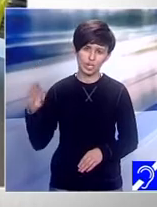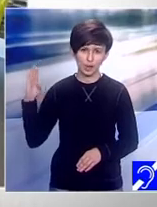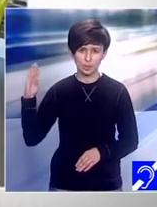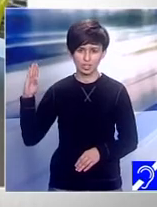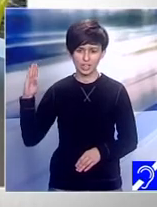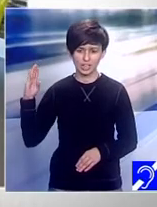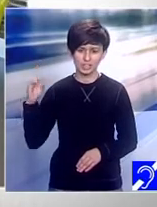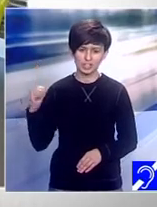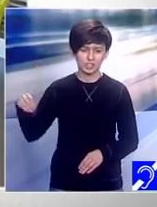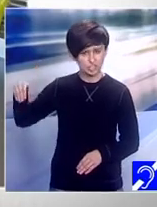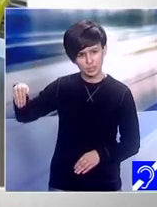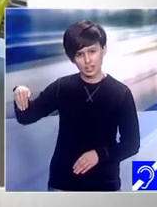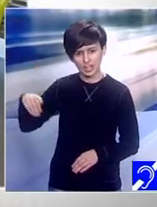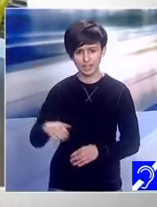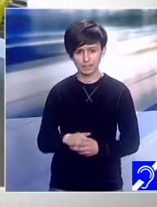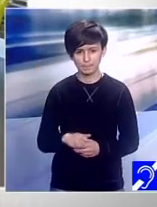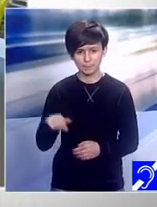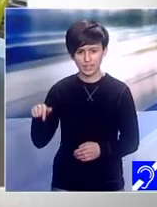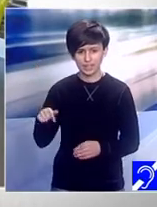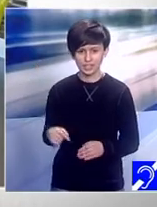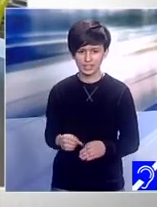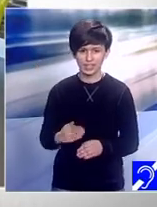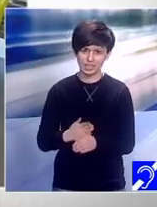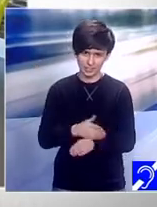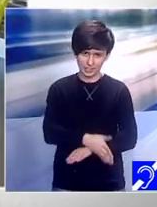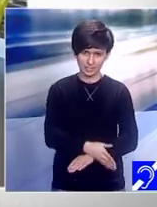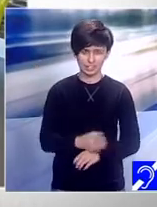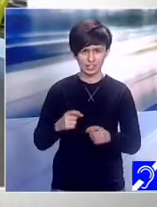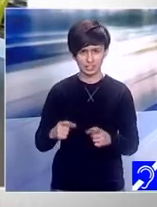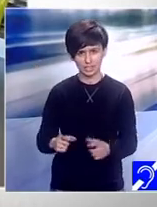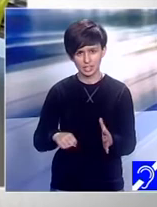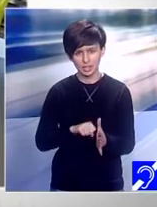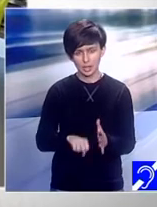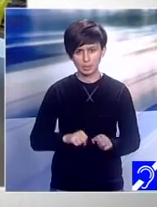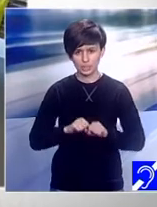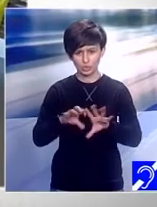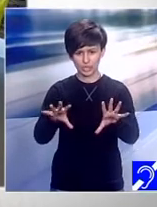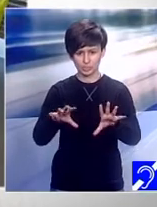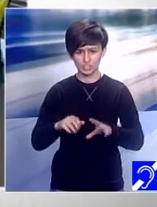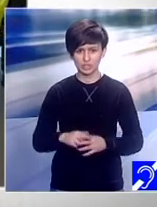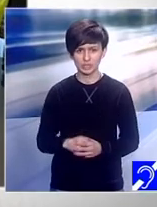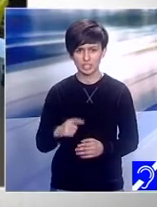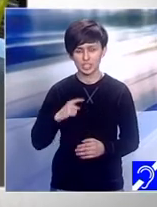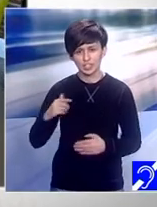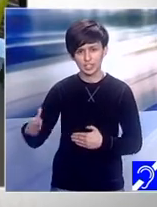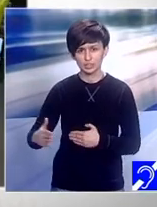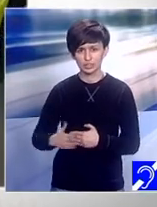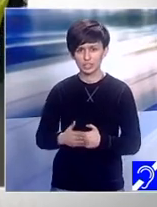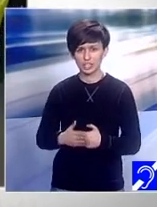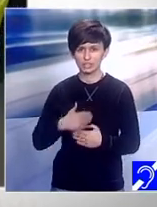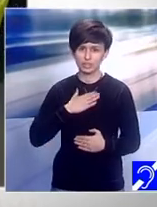ei cu toții intră chiar acum în platoul emisiunii noastre doamnelor domnilor sunt alături de mine